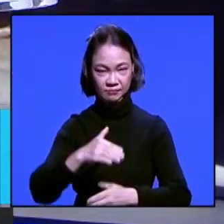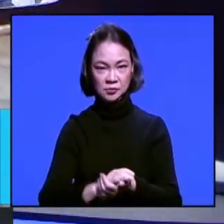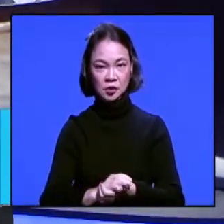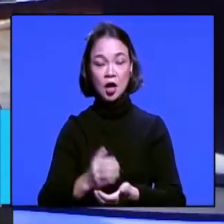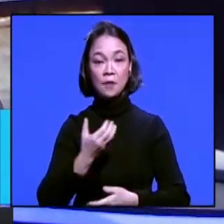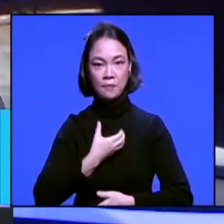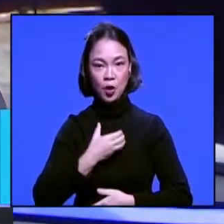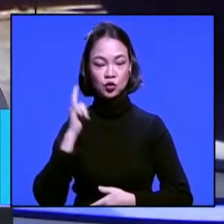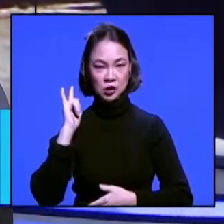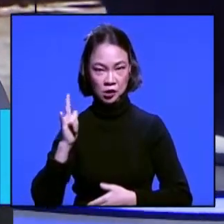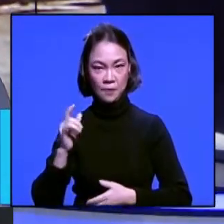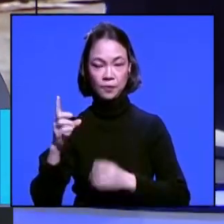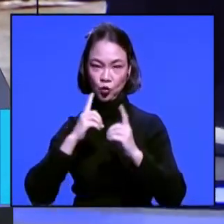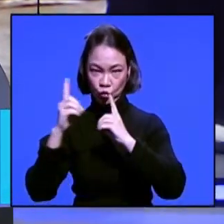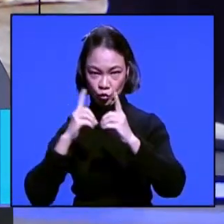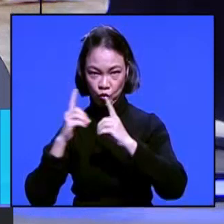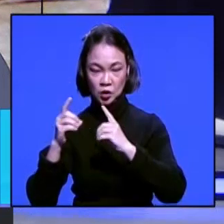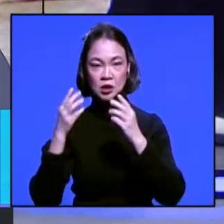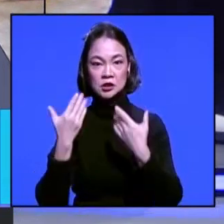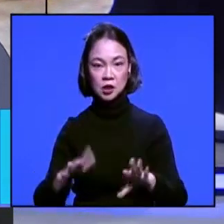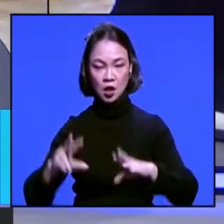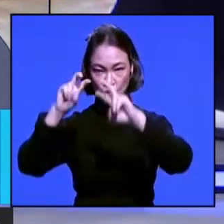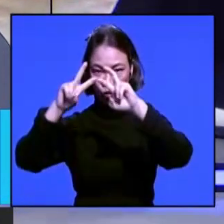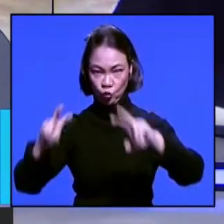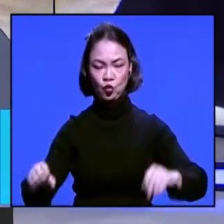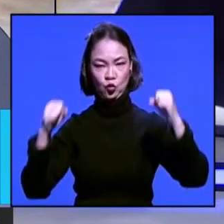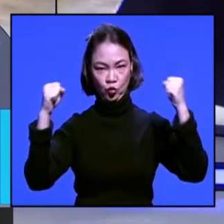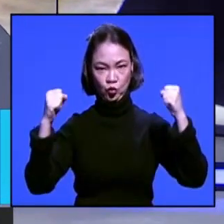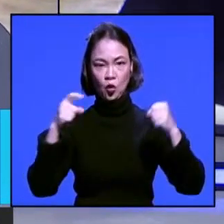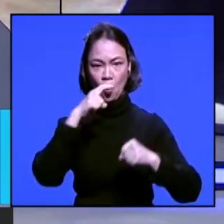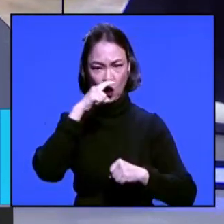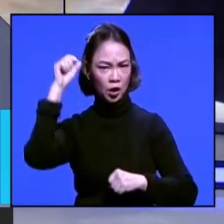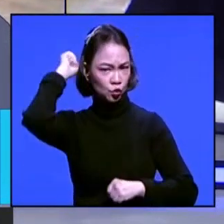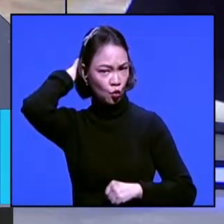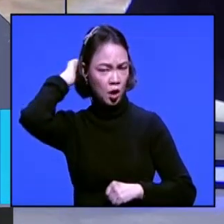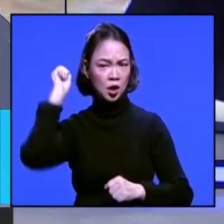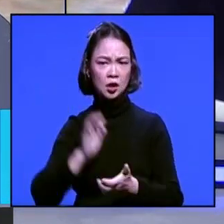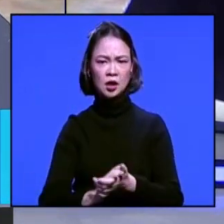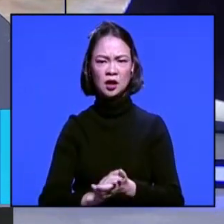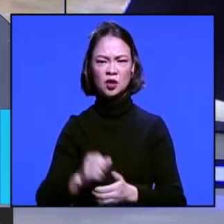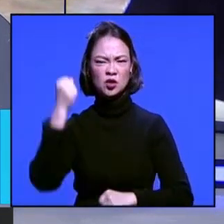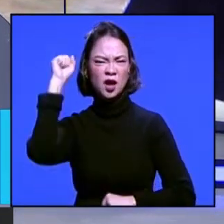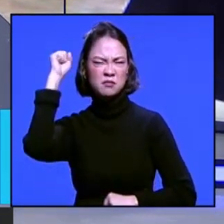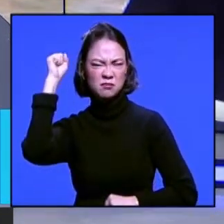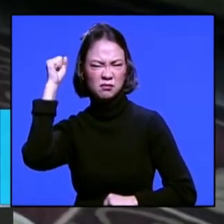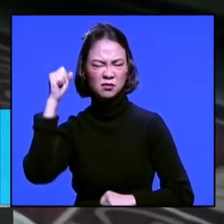berkomunikasi. Sejak menjalani observasi di Natuna, para orang tua mengaku tidak dapat menghubungi anaknya.